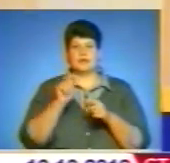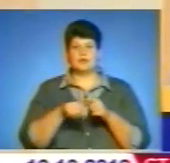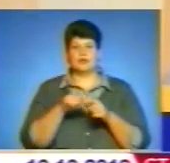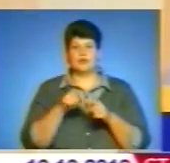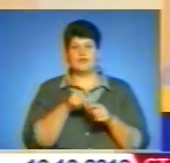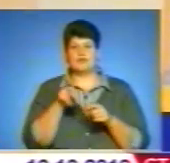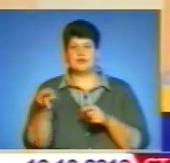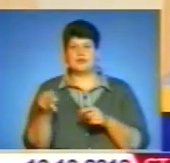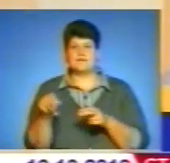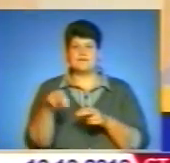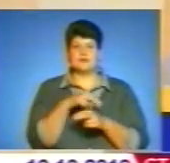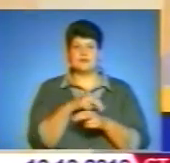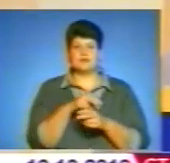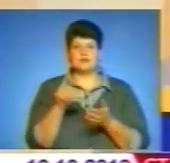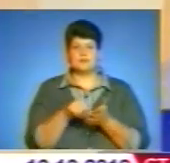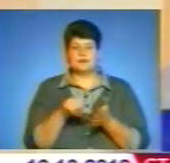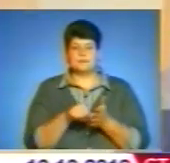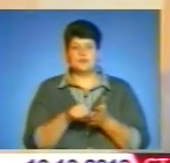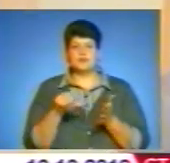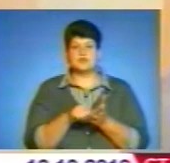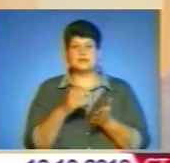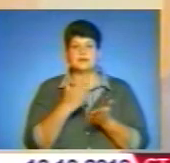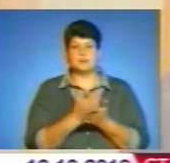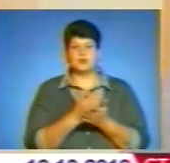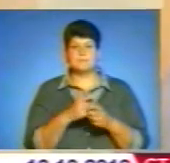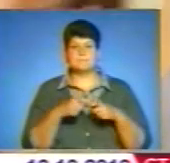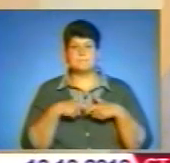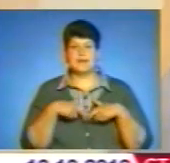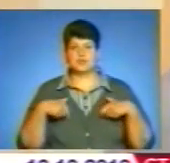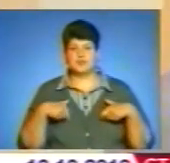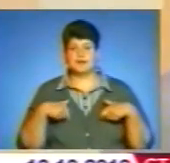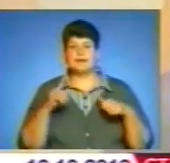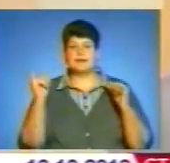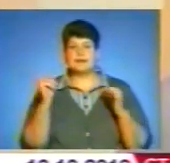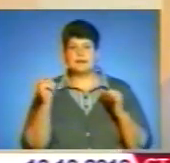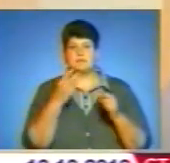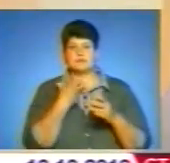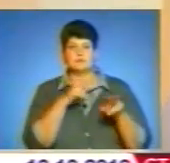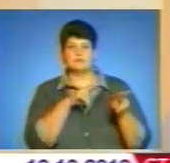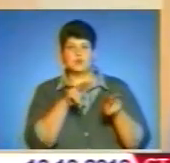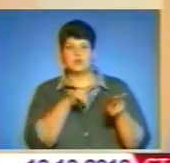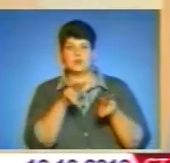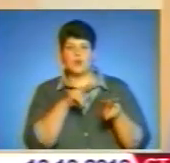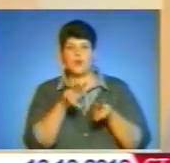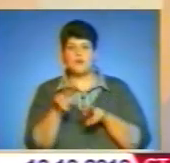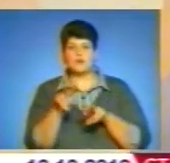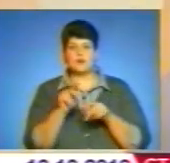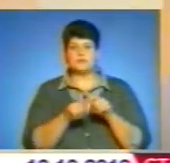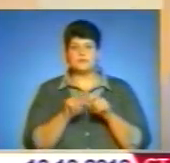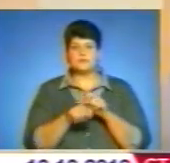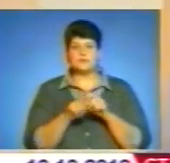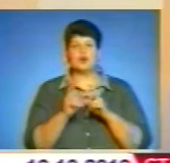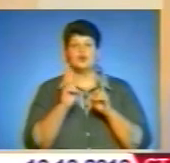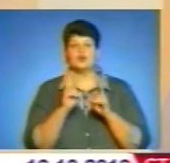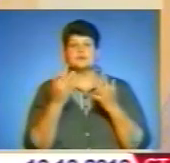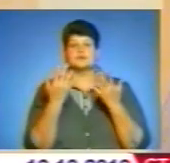покидати його вони не можуть. Можливість прохаляти не буде. Це точно тому, що на виході стоять люди, які контролюють вхід і вихід учасників.